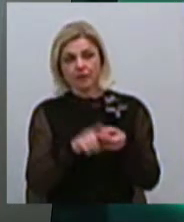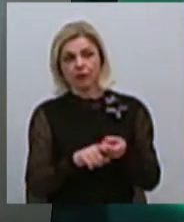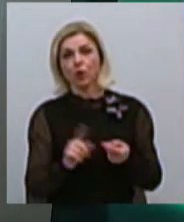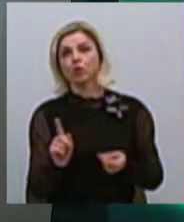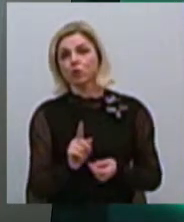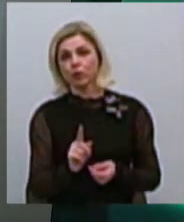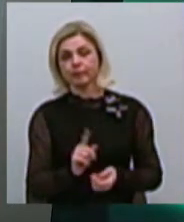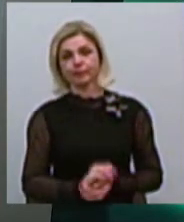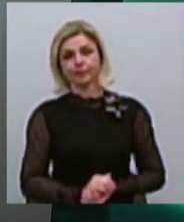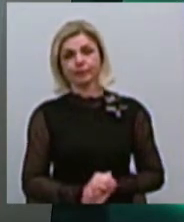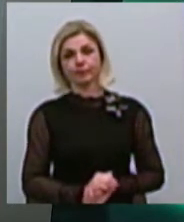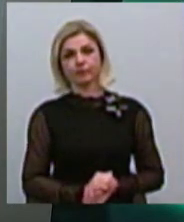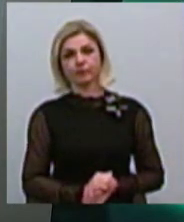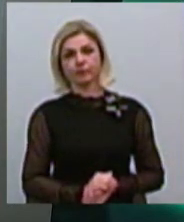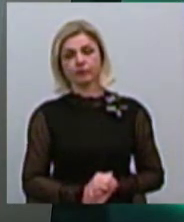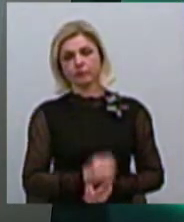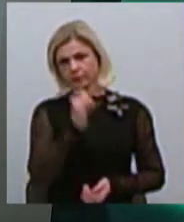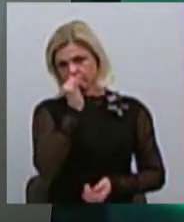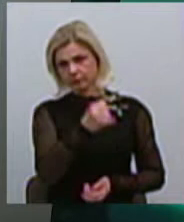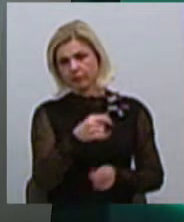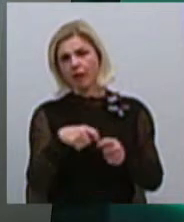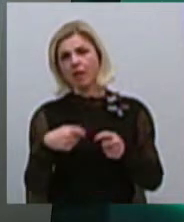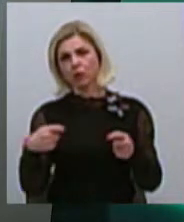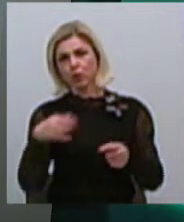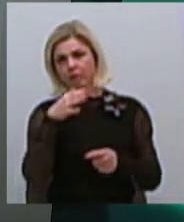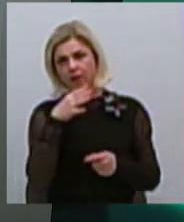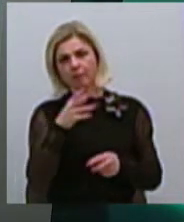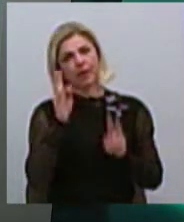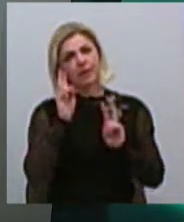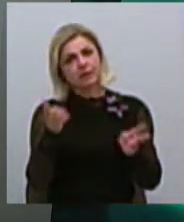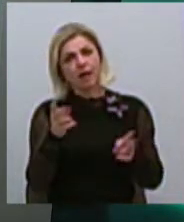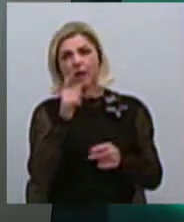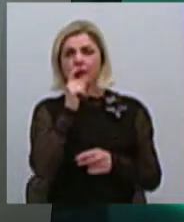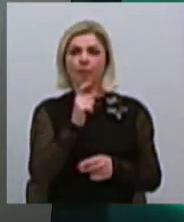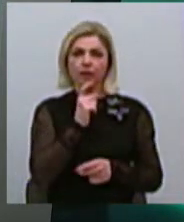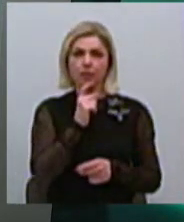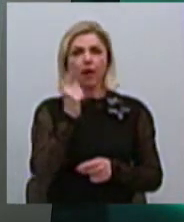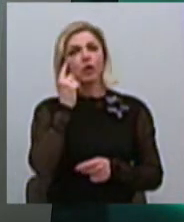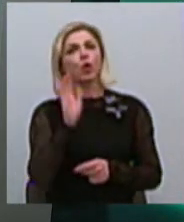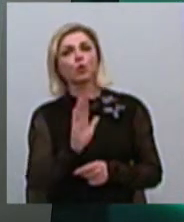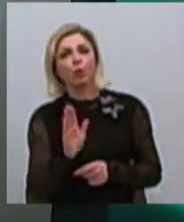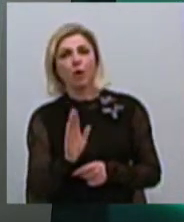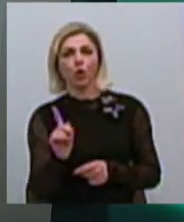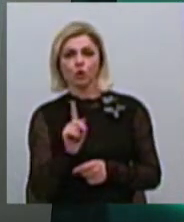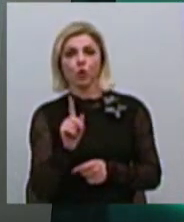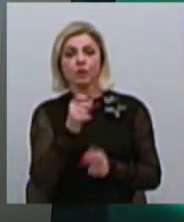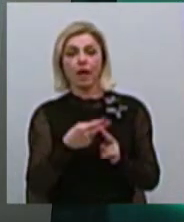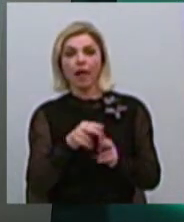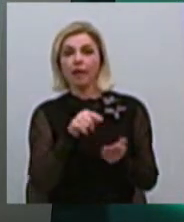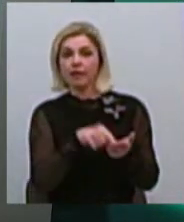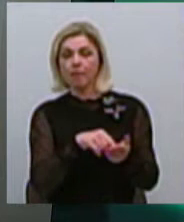саботували, тянули время, не знали, не понимали, не думали о тому, що за цим проектом